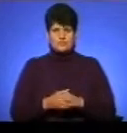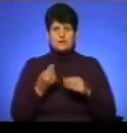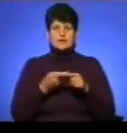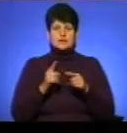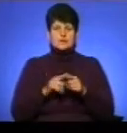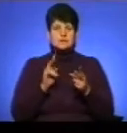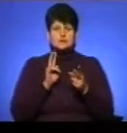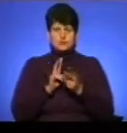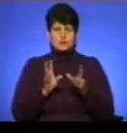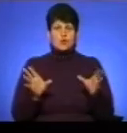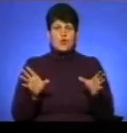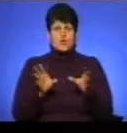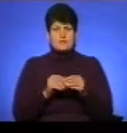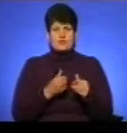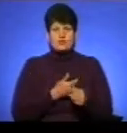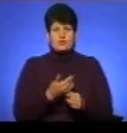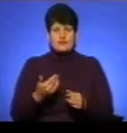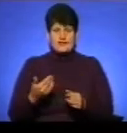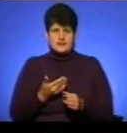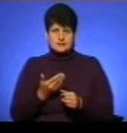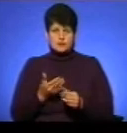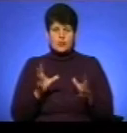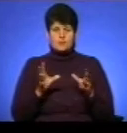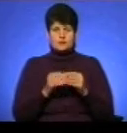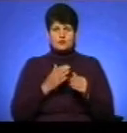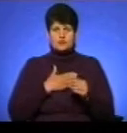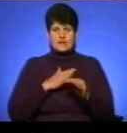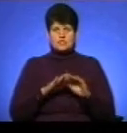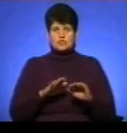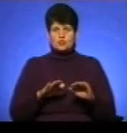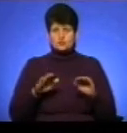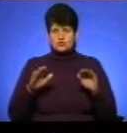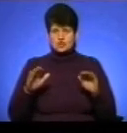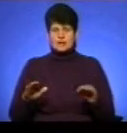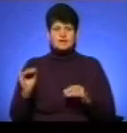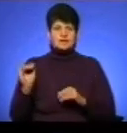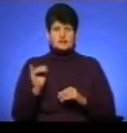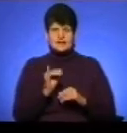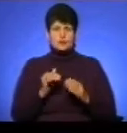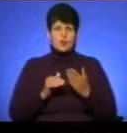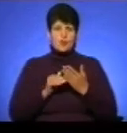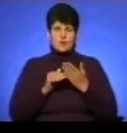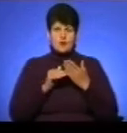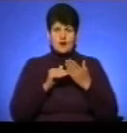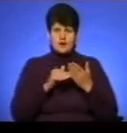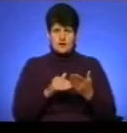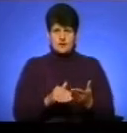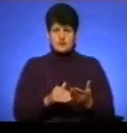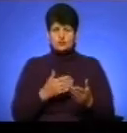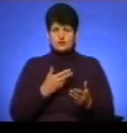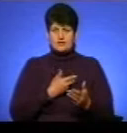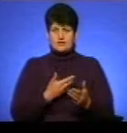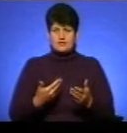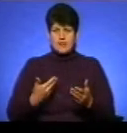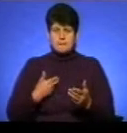зустрічі об'єднують нас, об'єднують наших учнів і допомагають нам